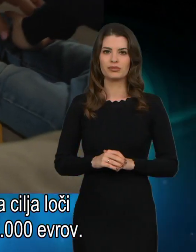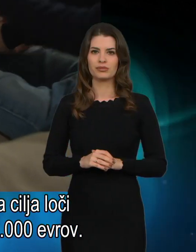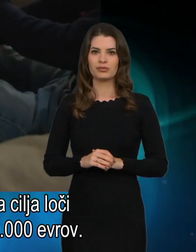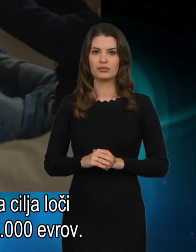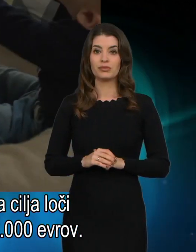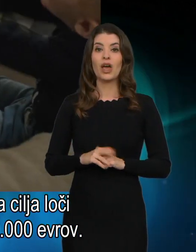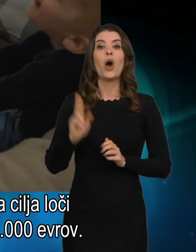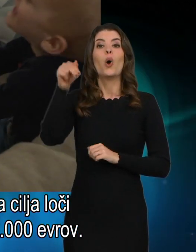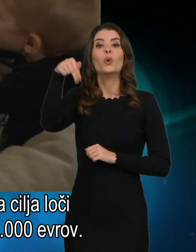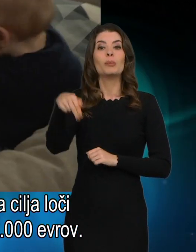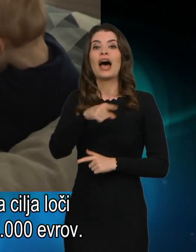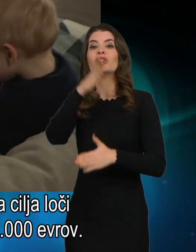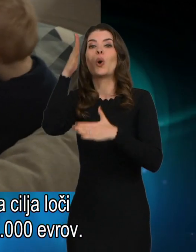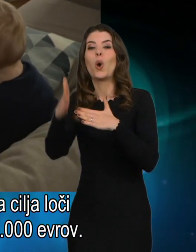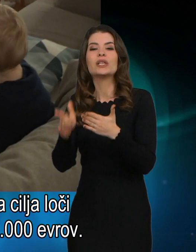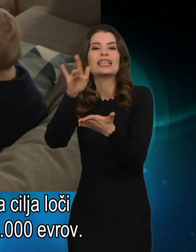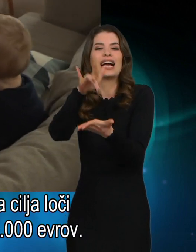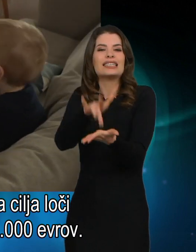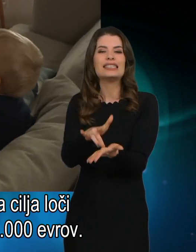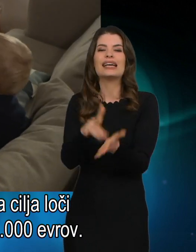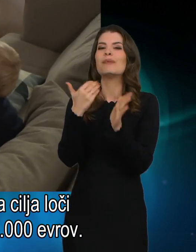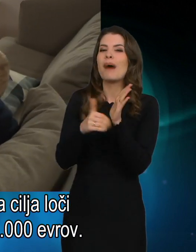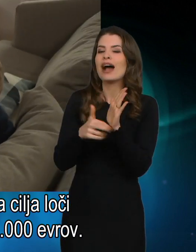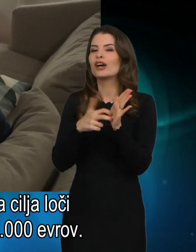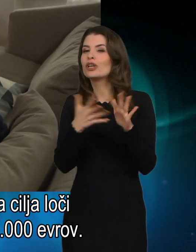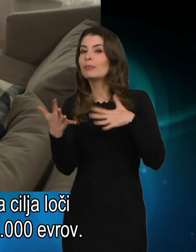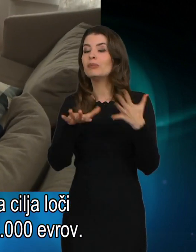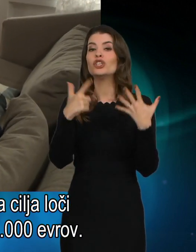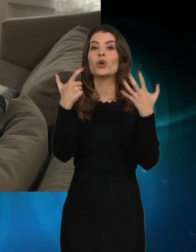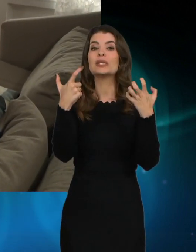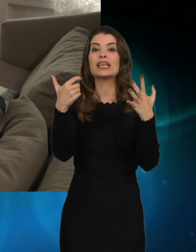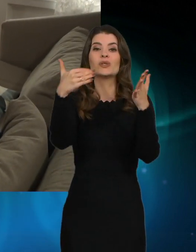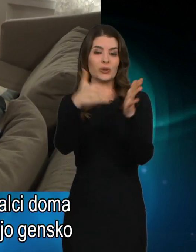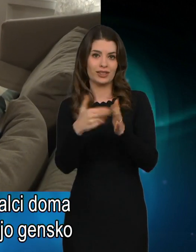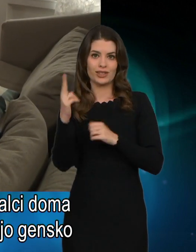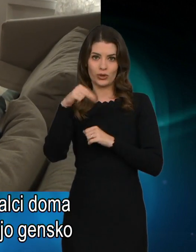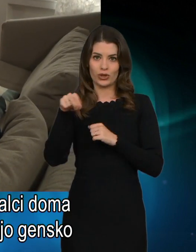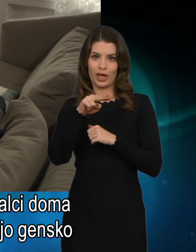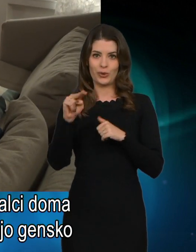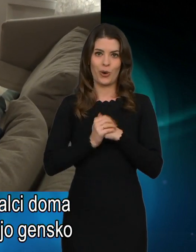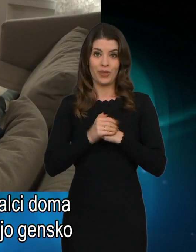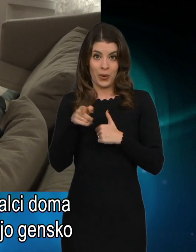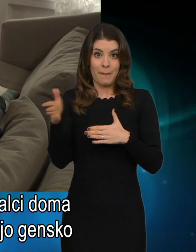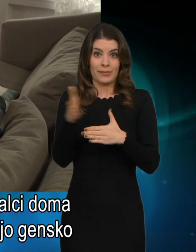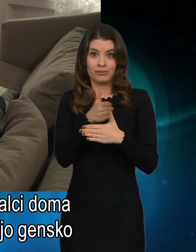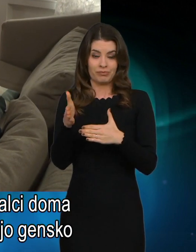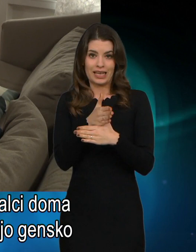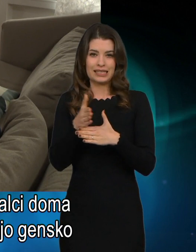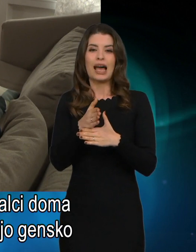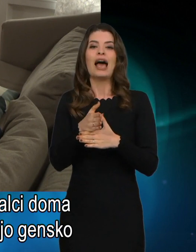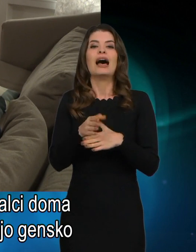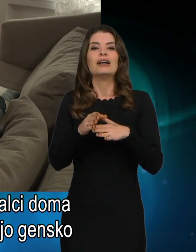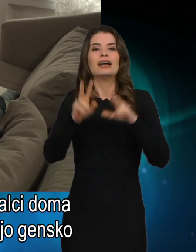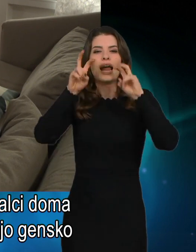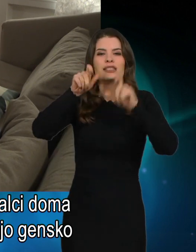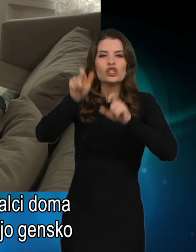Urbana do končnega cilja loči še nekaj manj kot 700 tisoč evrov. V tem času raziskovalci doma